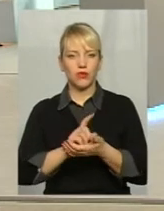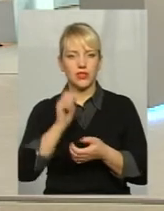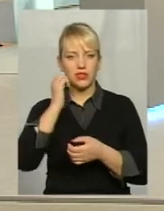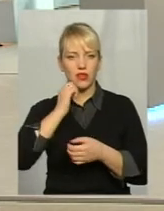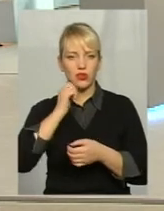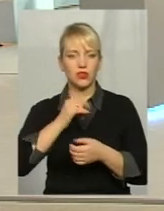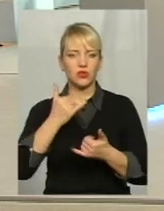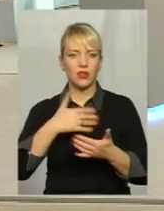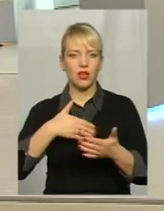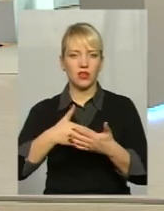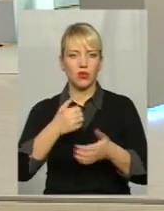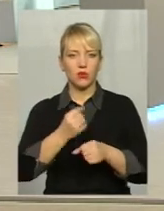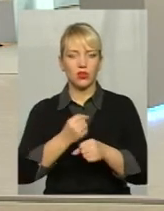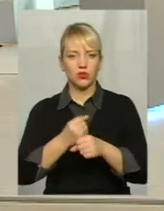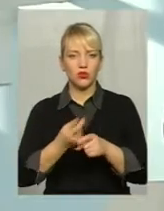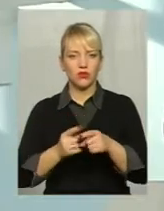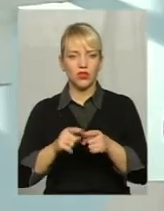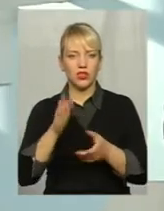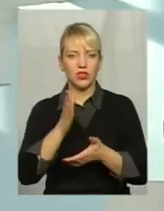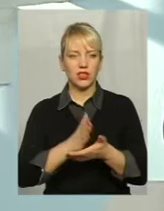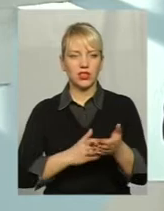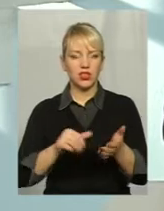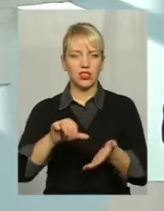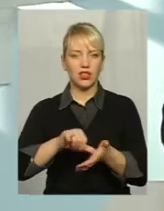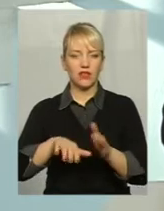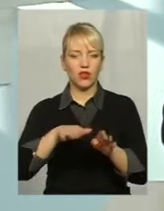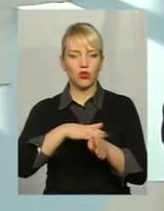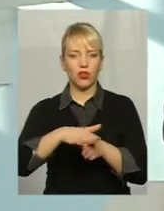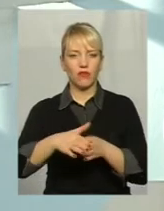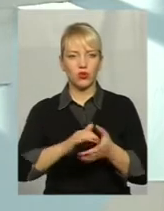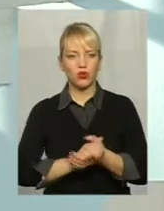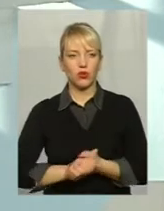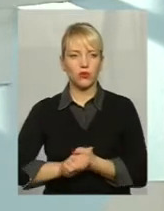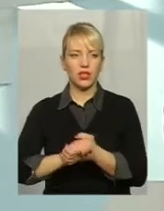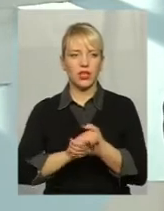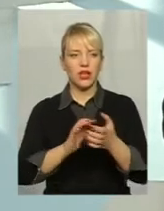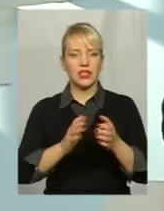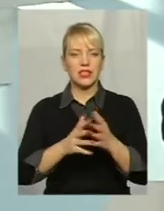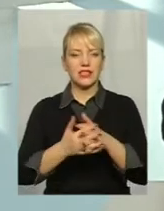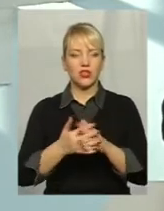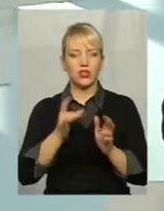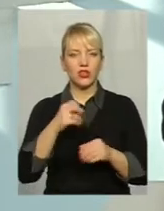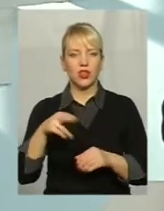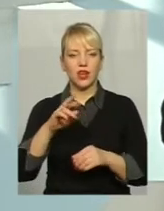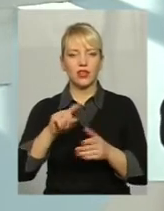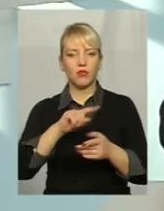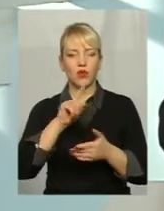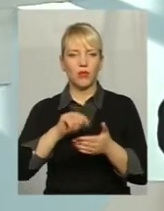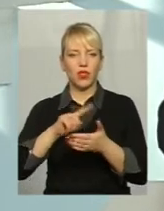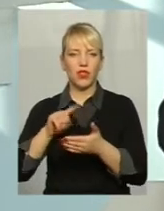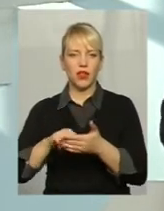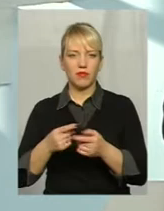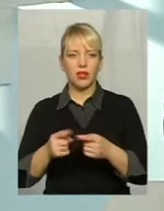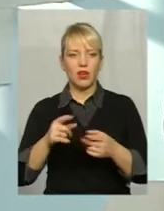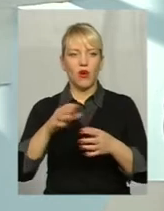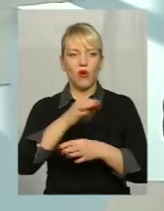працюють Вони є, як каже, з членами виконавчого комітету Нурчкої селищної ради Проблемні питання обговорюються